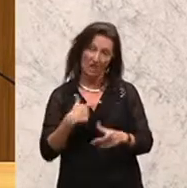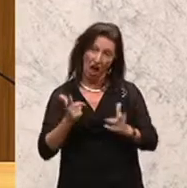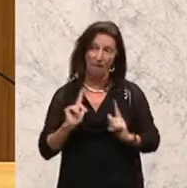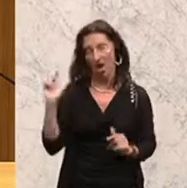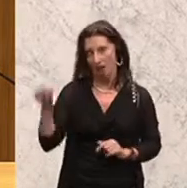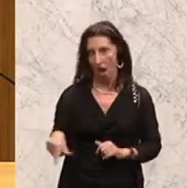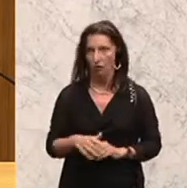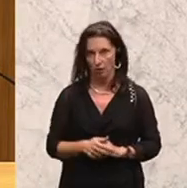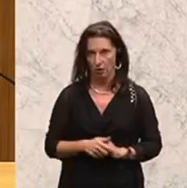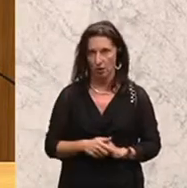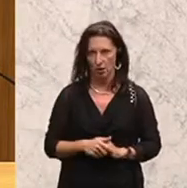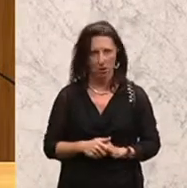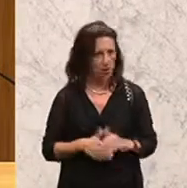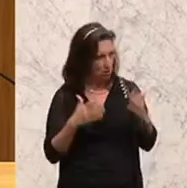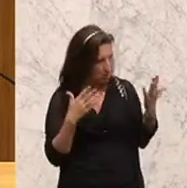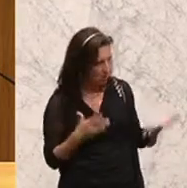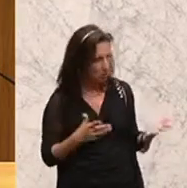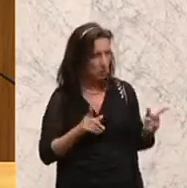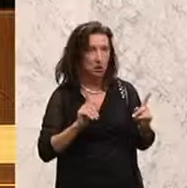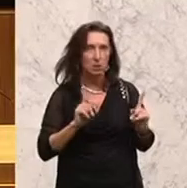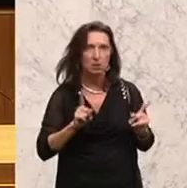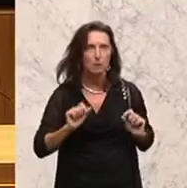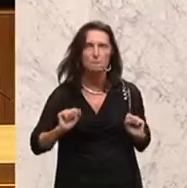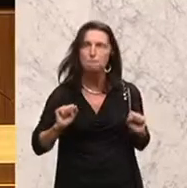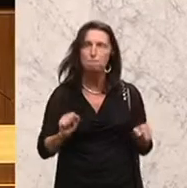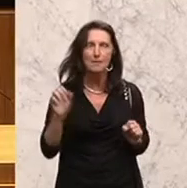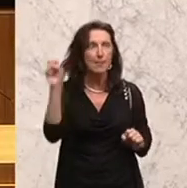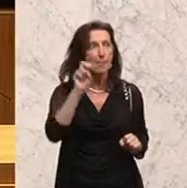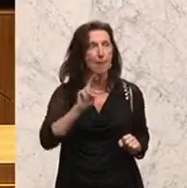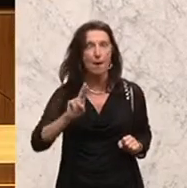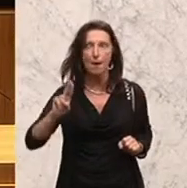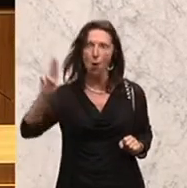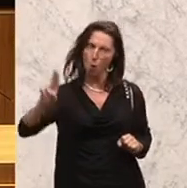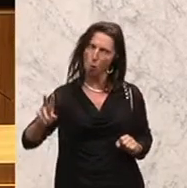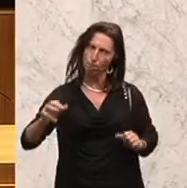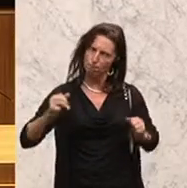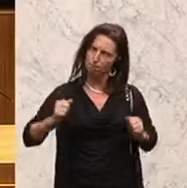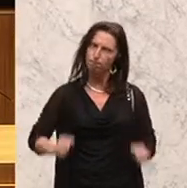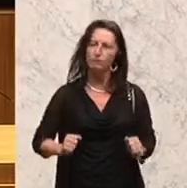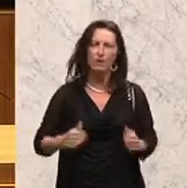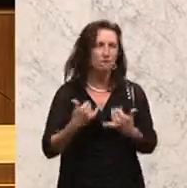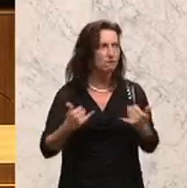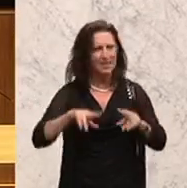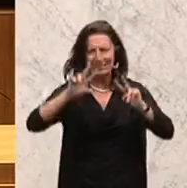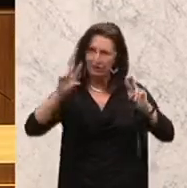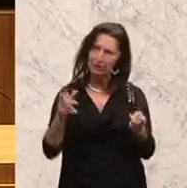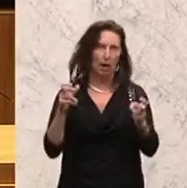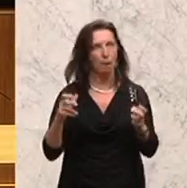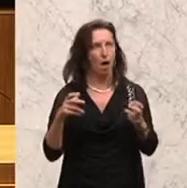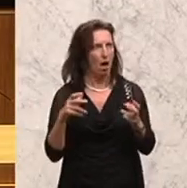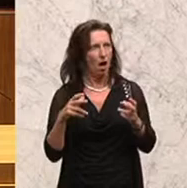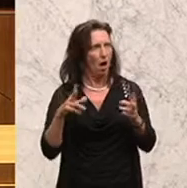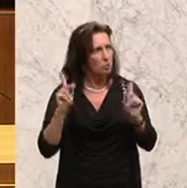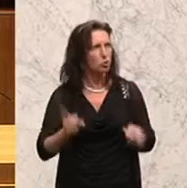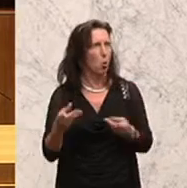dass Sie hier mit einer Vehemenz auftreten in der Europäischen Union, wie es diesem Thema angemessen ist, wenn die Menschen sterben.